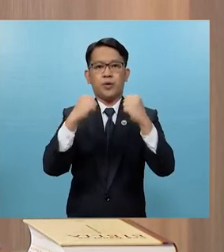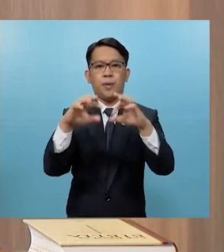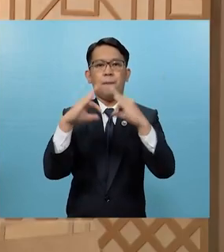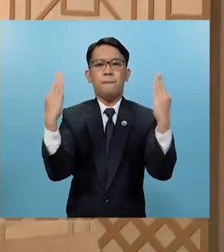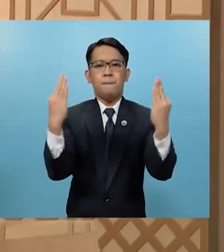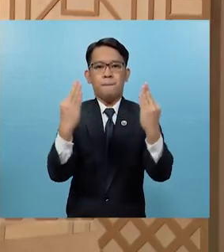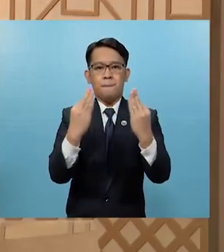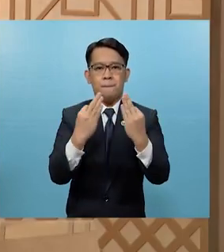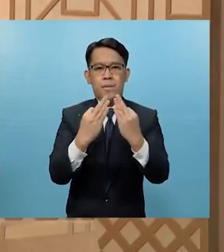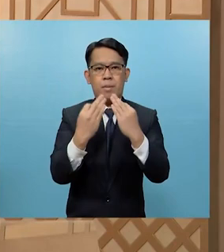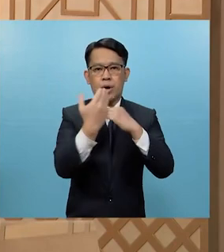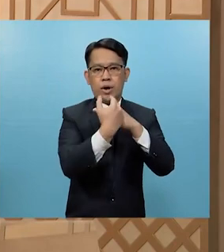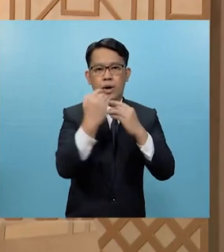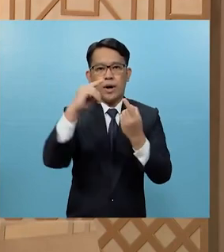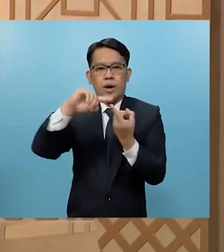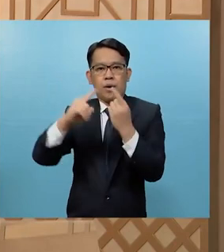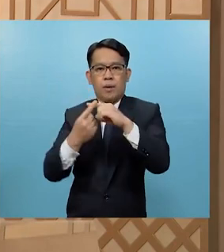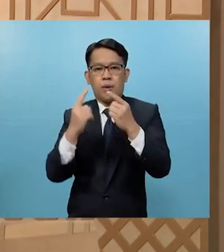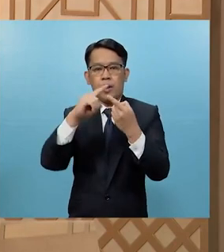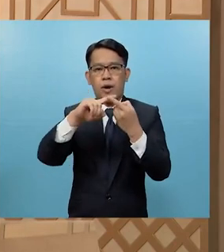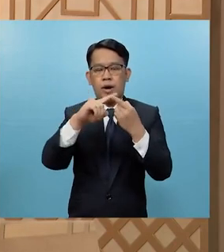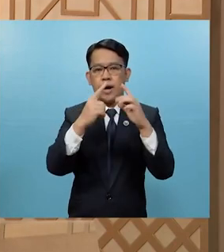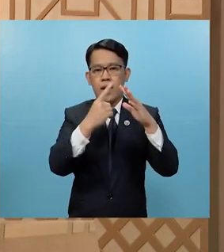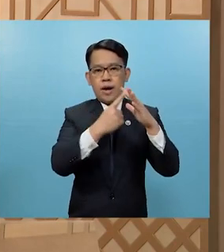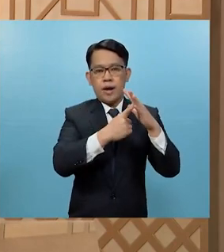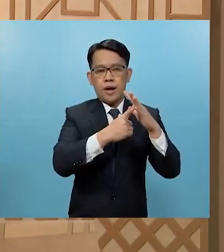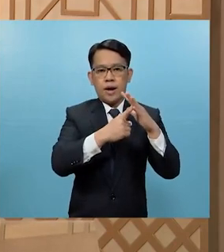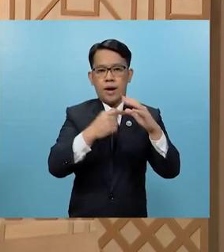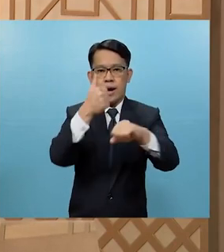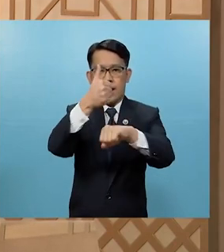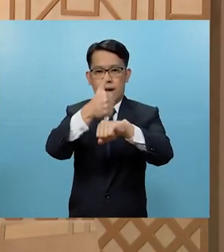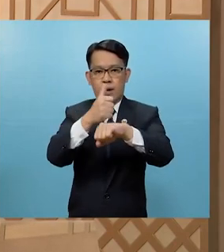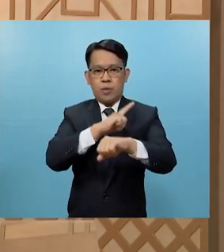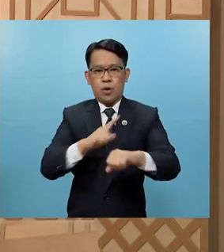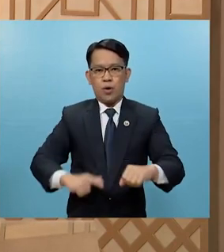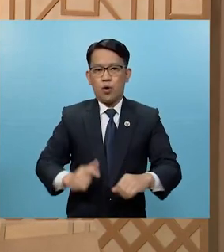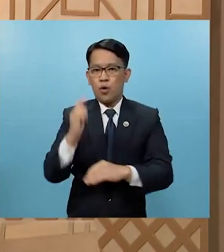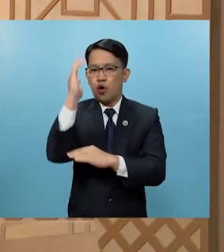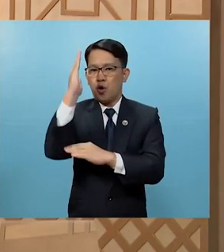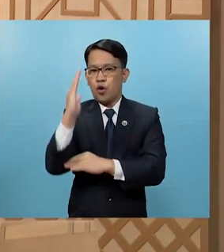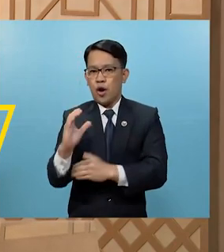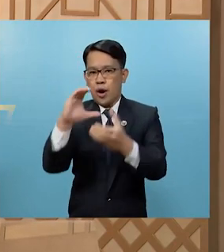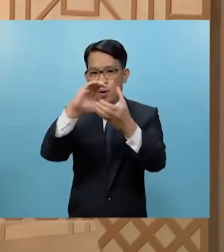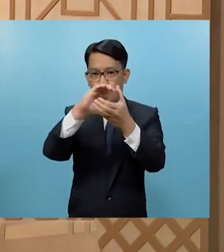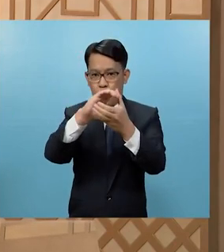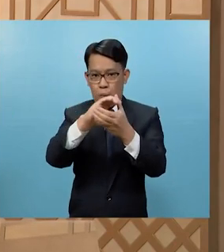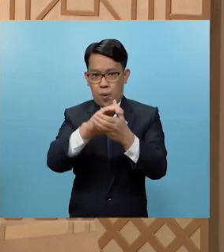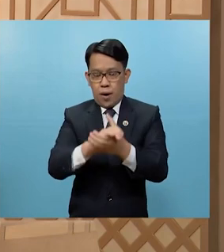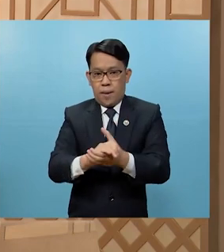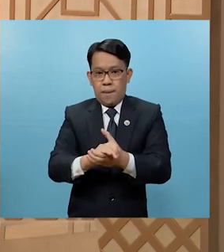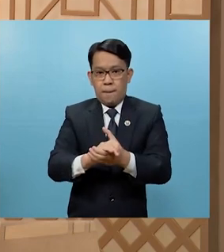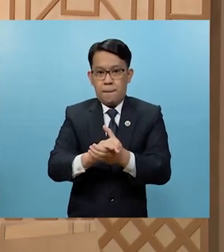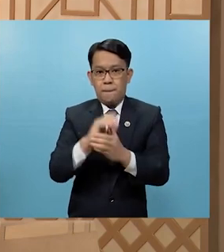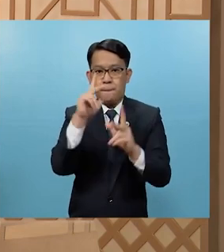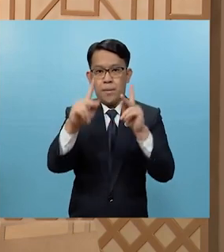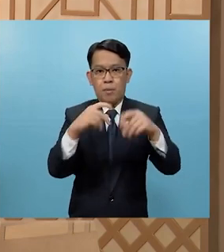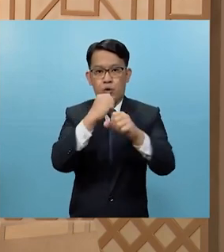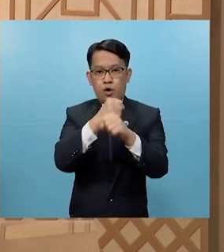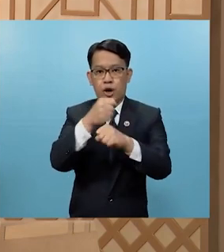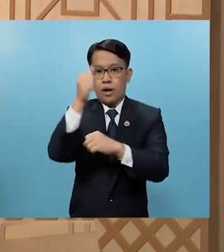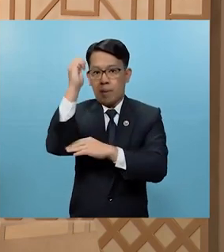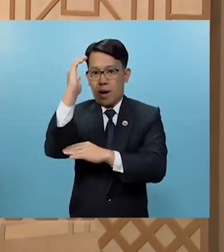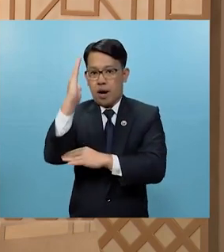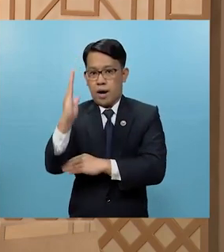sambahayan. Mga kaibigan, mula po ng itatag ng ating Panginoon Diyos ang pag-aasawa ng mga taong nilalang niya,